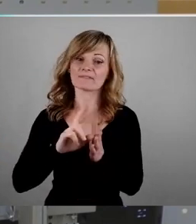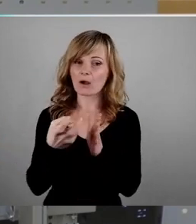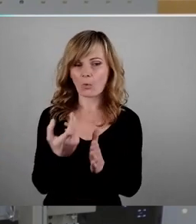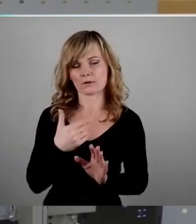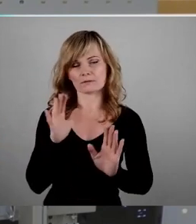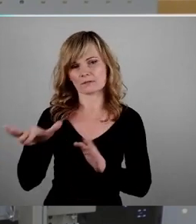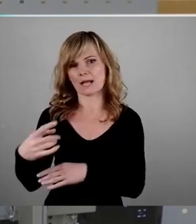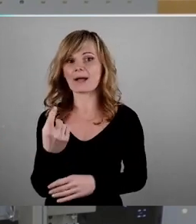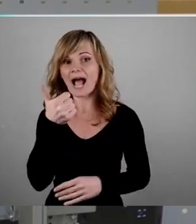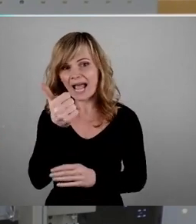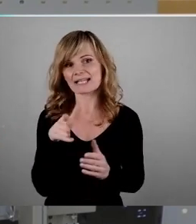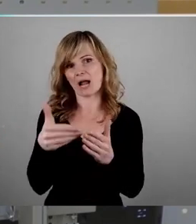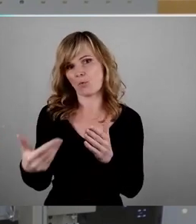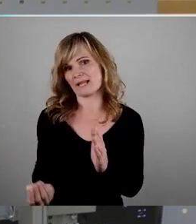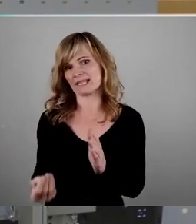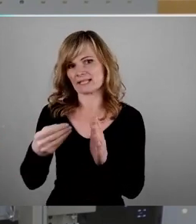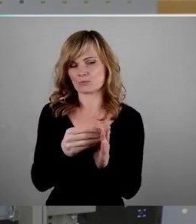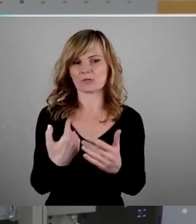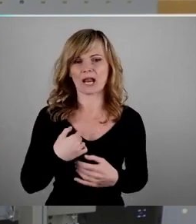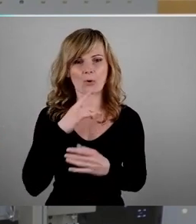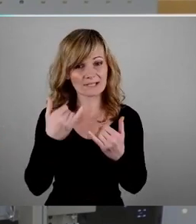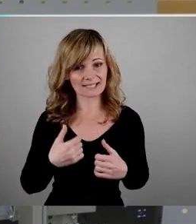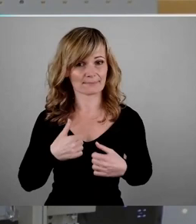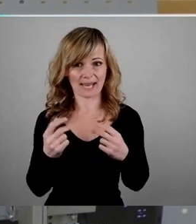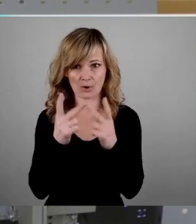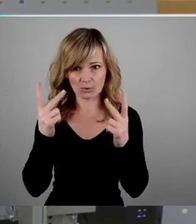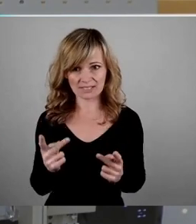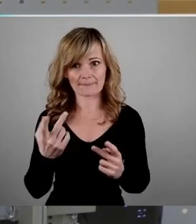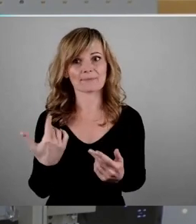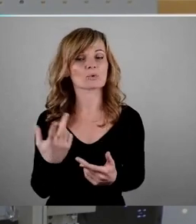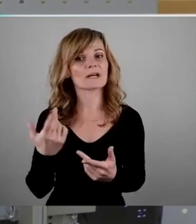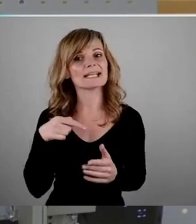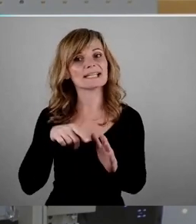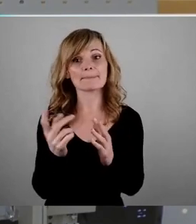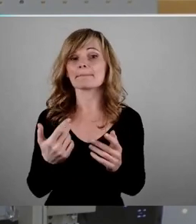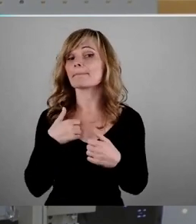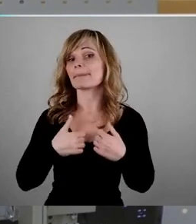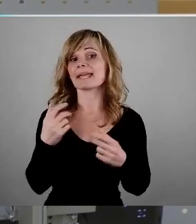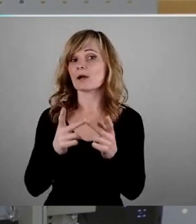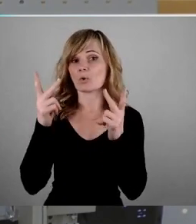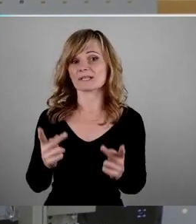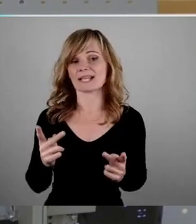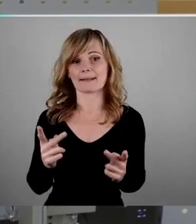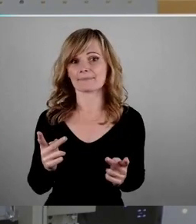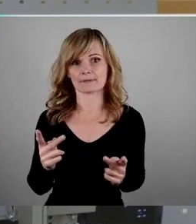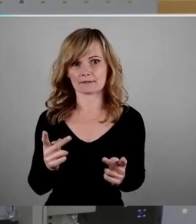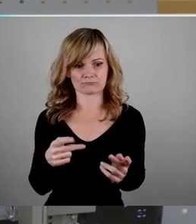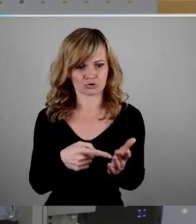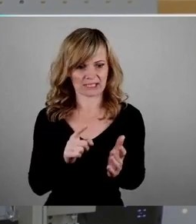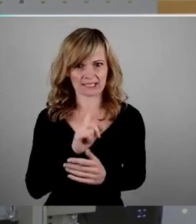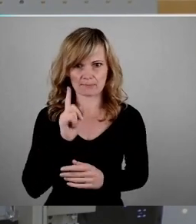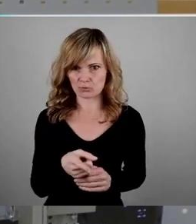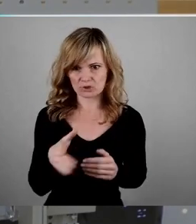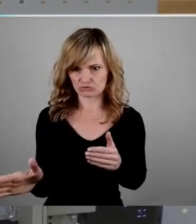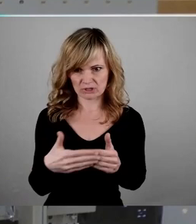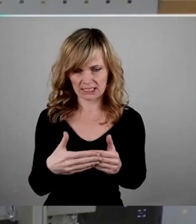eins hinzufügen. Ich glaube, wir sind jetzt beim Bäderkonzept oder es ist im Bäderkonzept keine Rede davon, dass geschlossen werden muss. Andererseits wäre